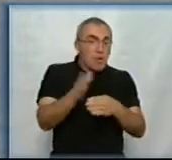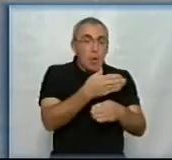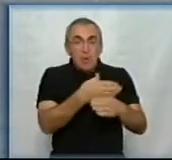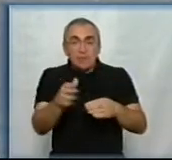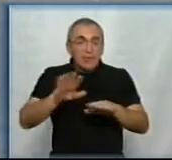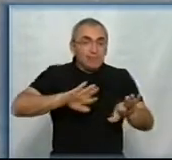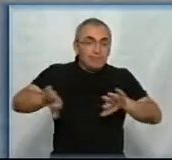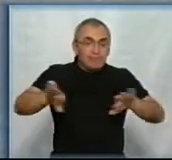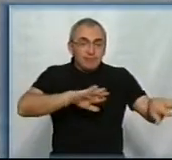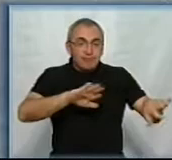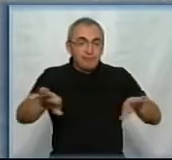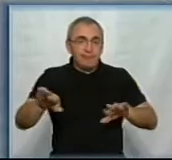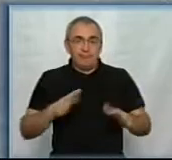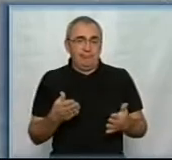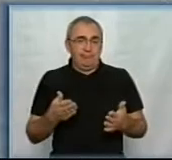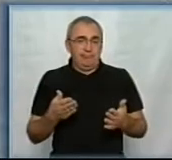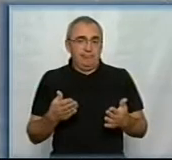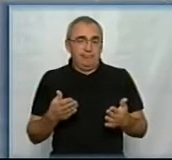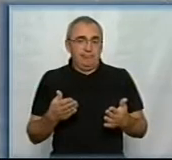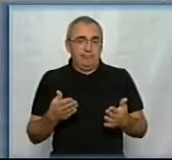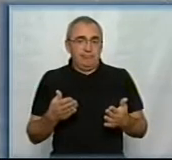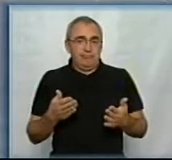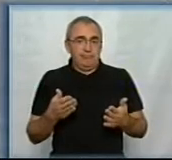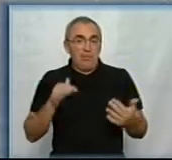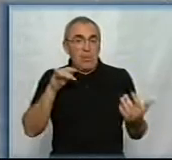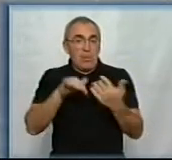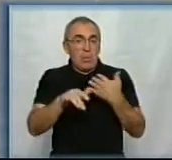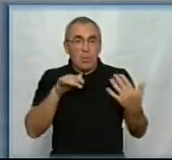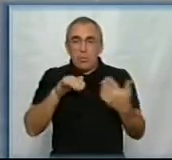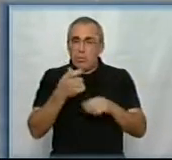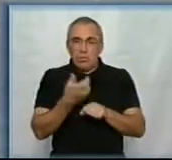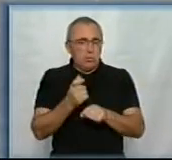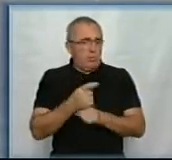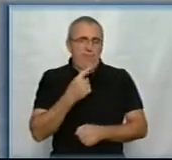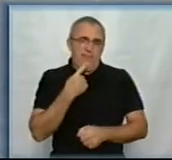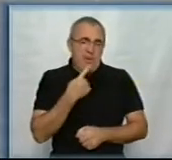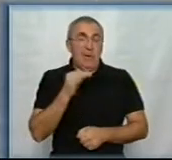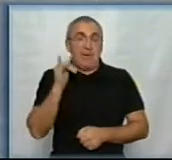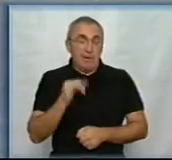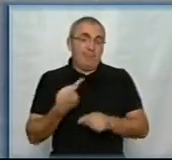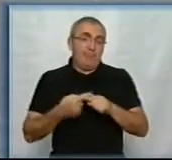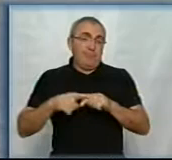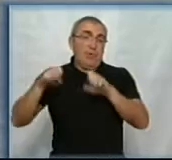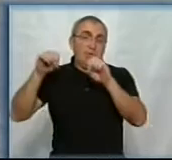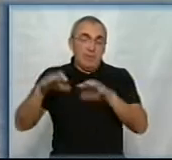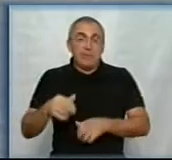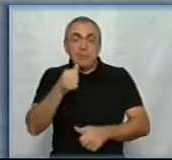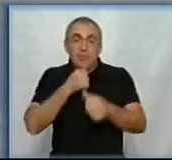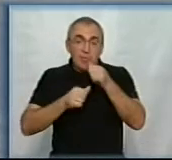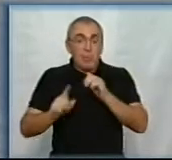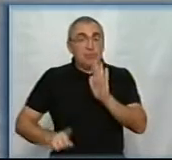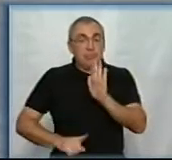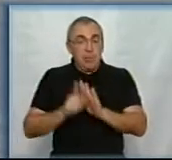їх, розвести схему рухів буде дуже важко. І тому ми вирішили спробувати